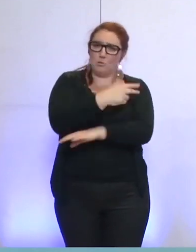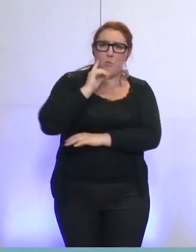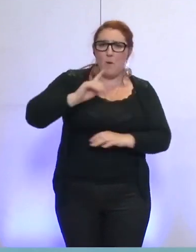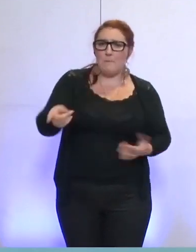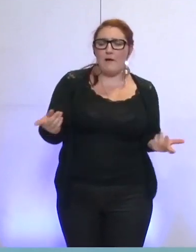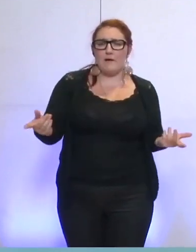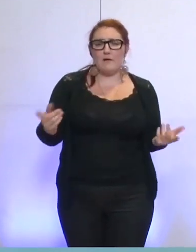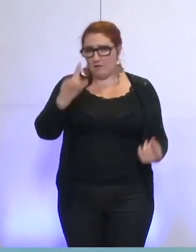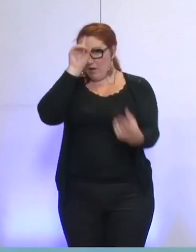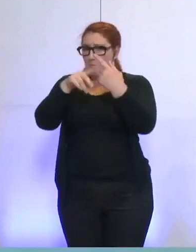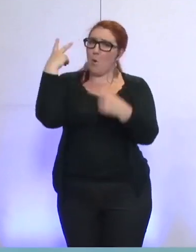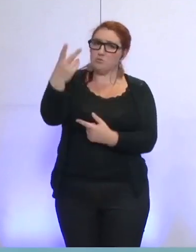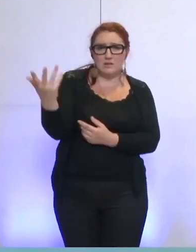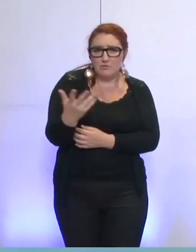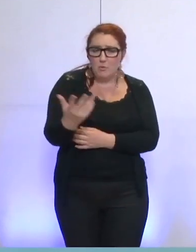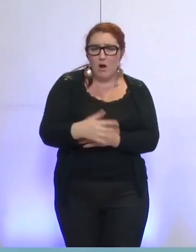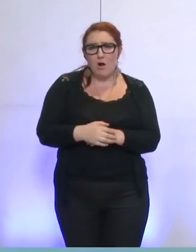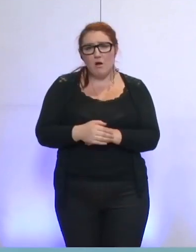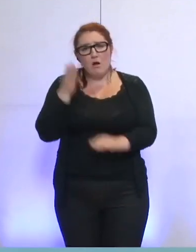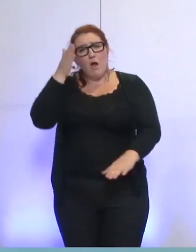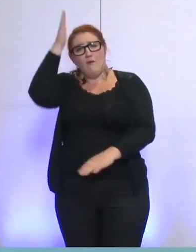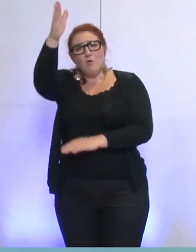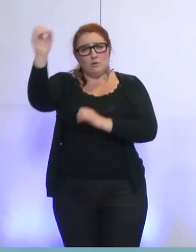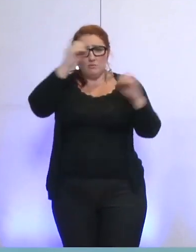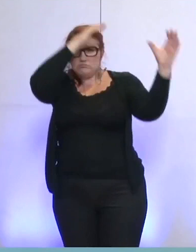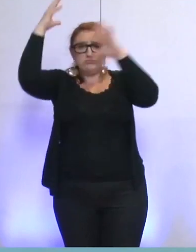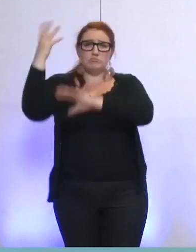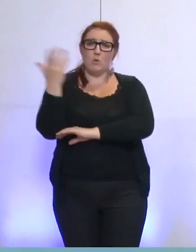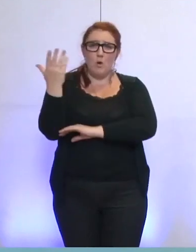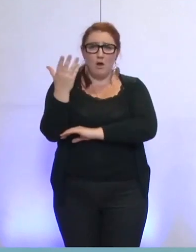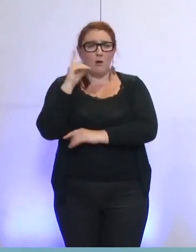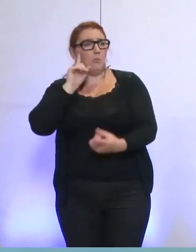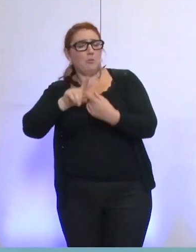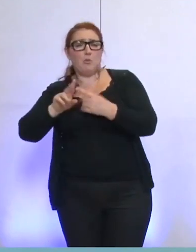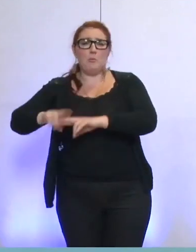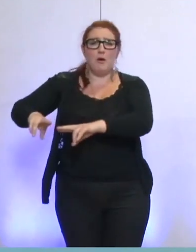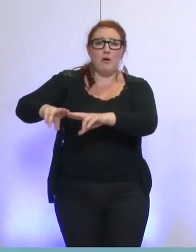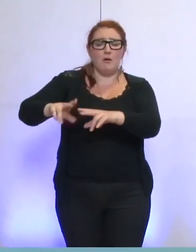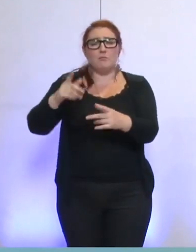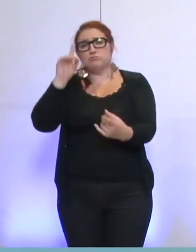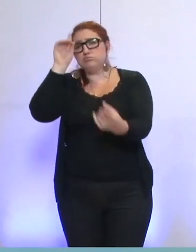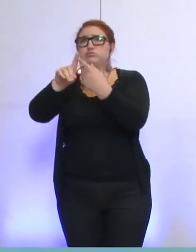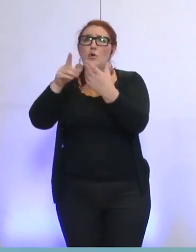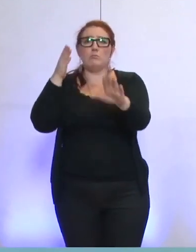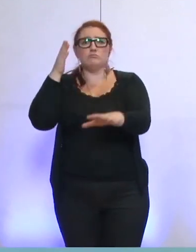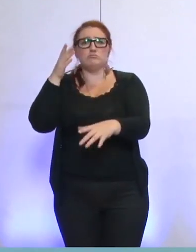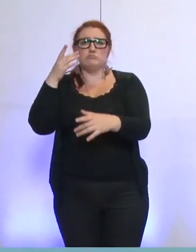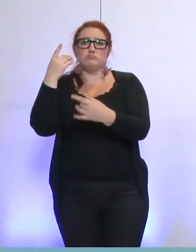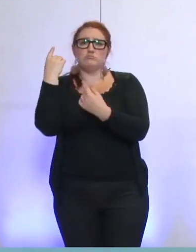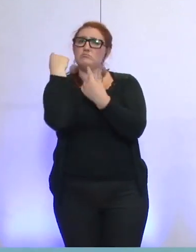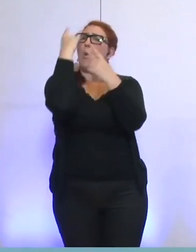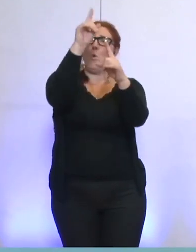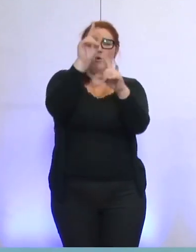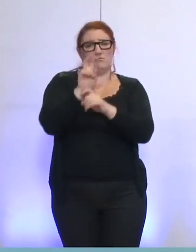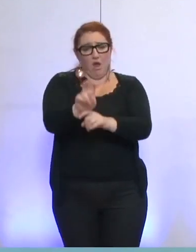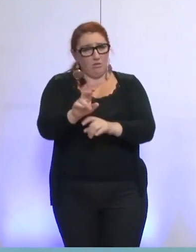vous poursuivez ? Quel est l'avenir que vous projetez réellement pour notre entreprise en maintenant ce recours ? Et contrairement à ce que tente d'affirmer le